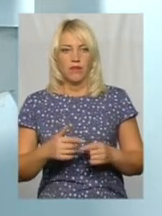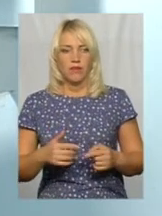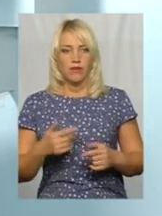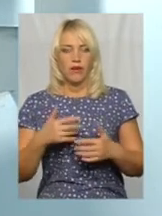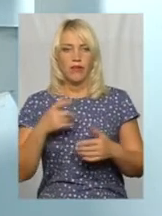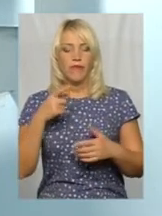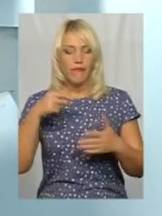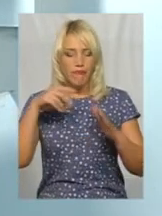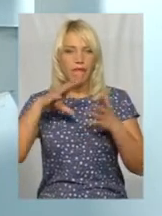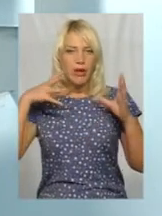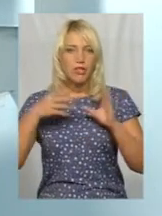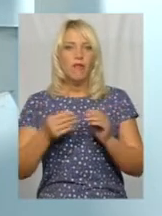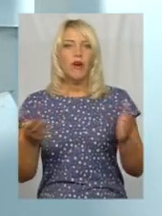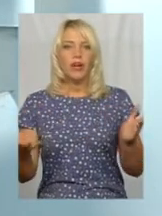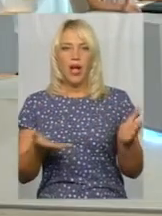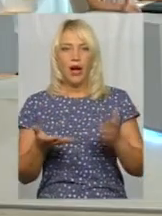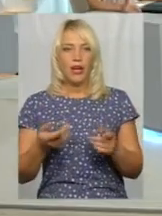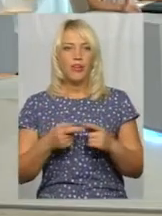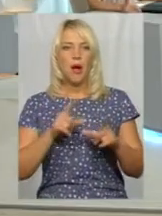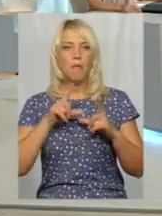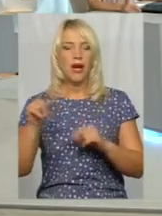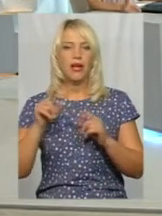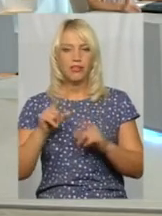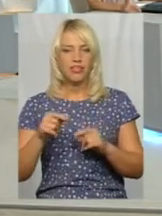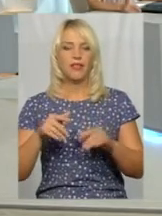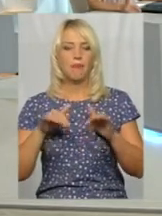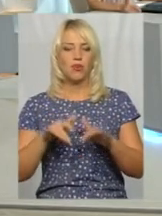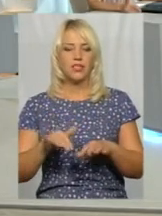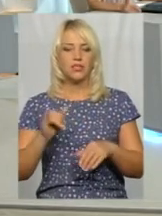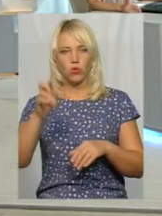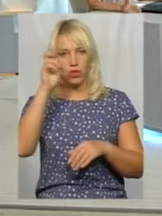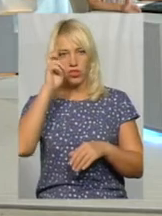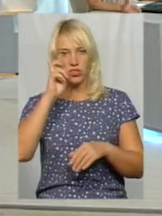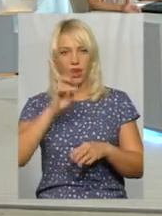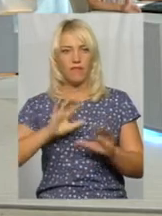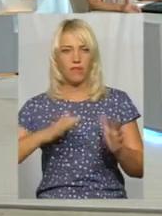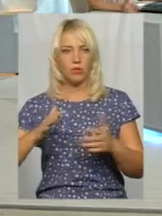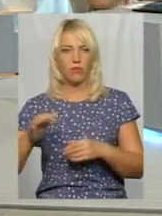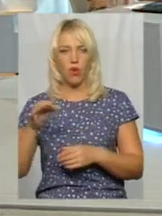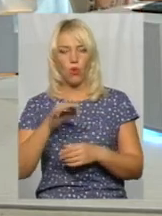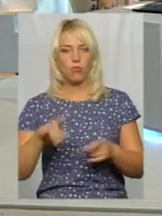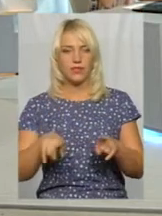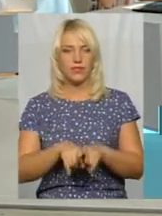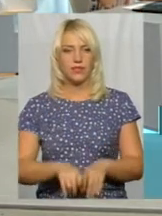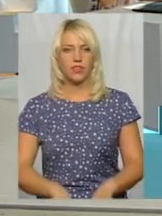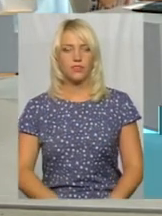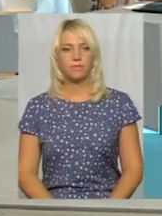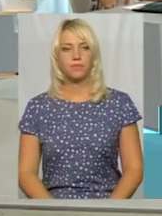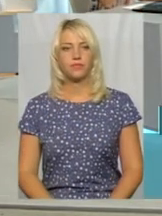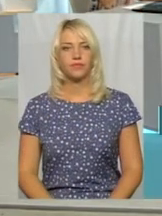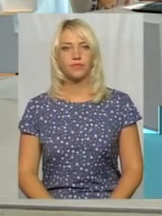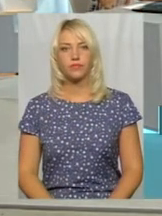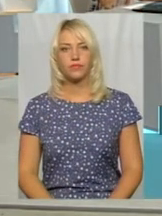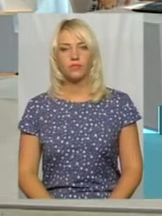Отже, висновок ми робимо, що міграційні процеси в державі відбуваються і в області теж. Пане Іване,